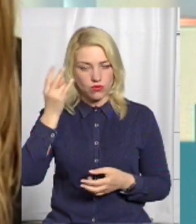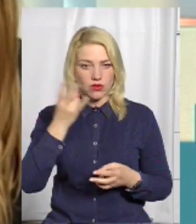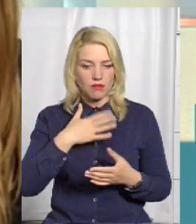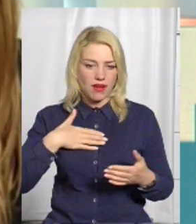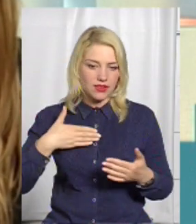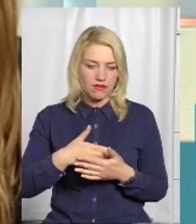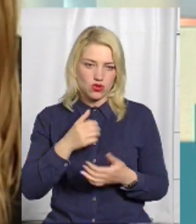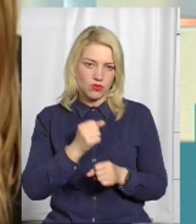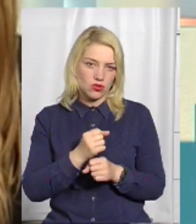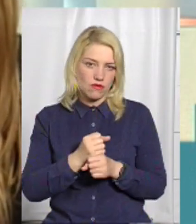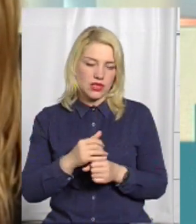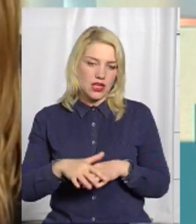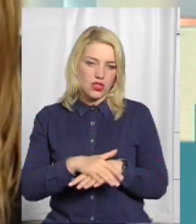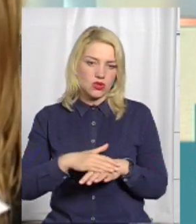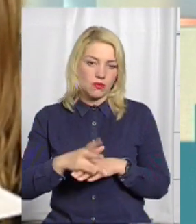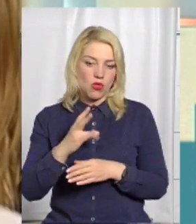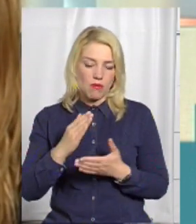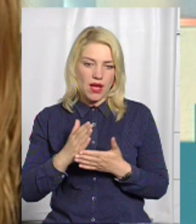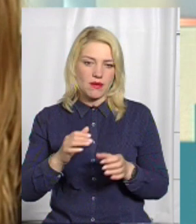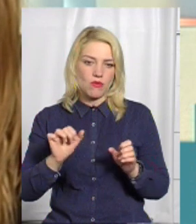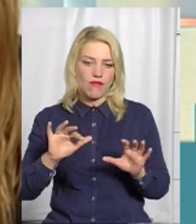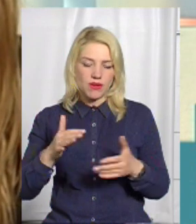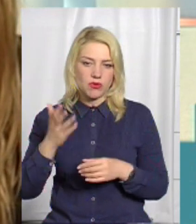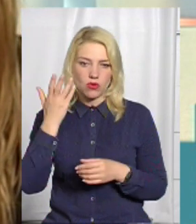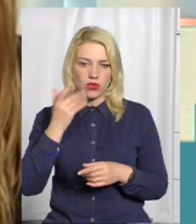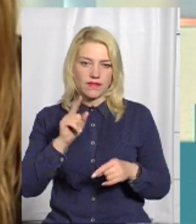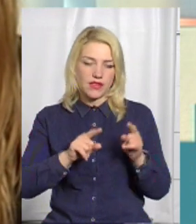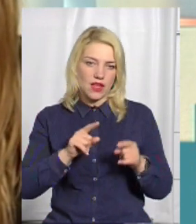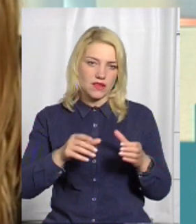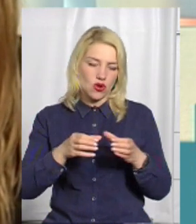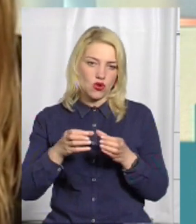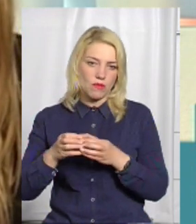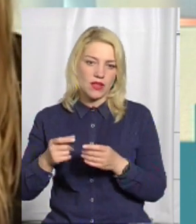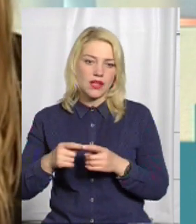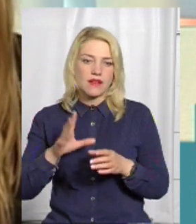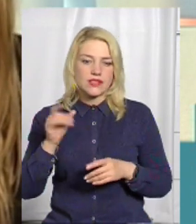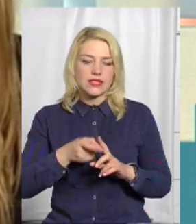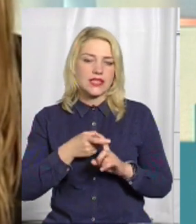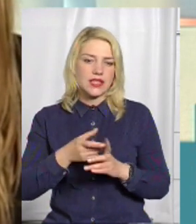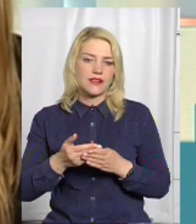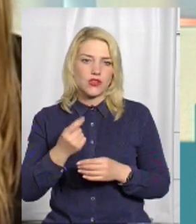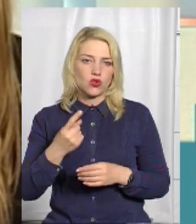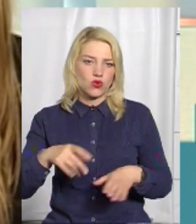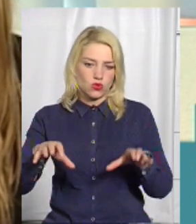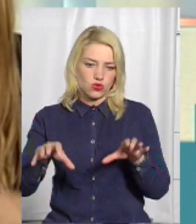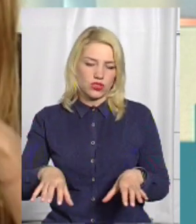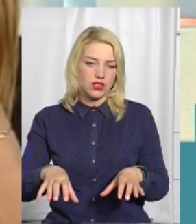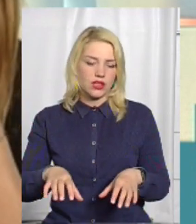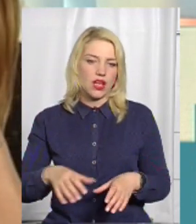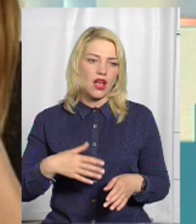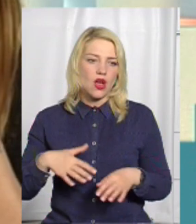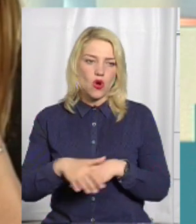активніше з громадами працювати. Але ми маємо випадки, коли в деяких громадах, по суті, все залежить від одного очільника громади.